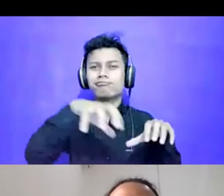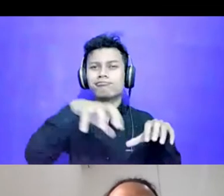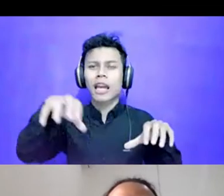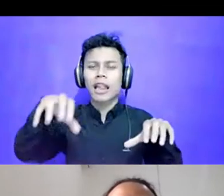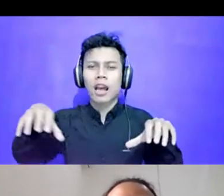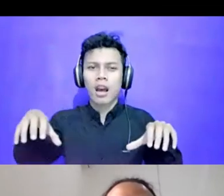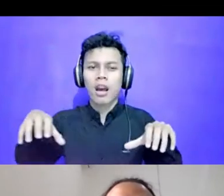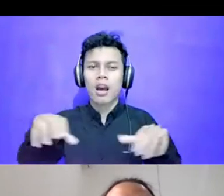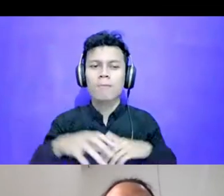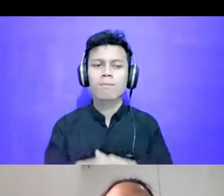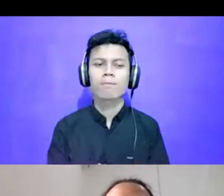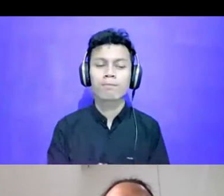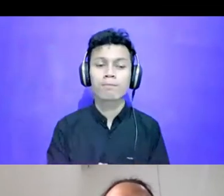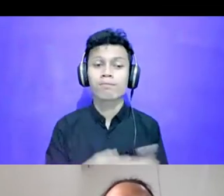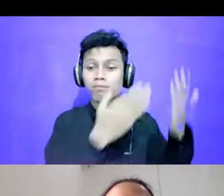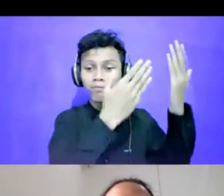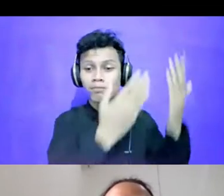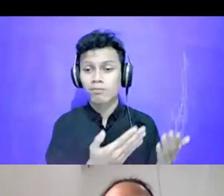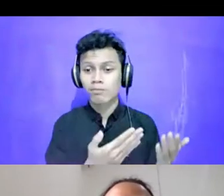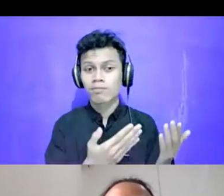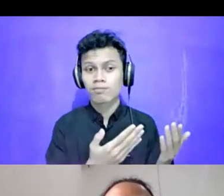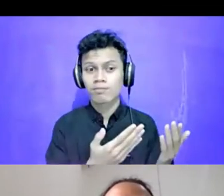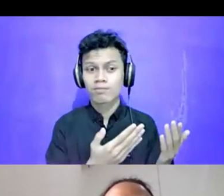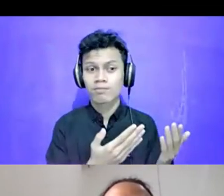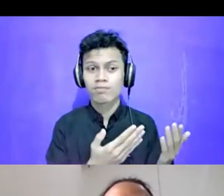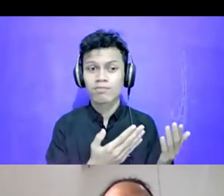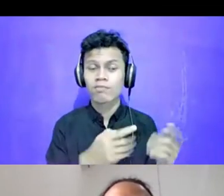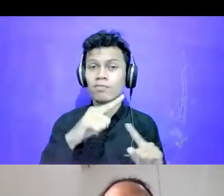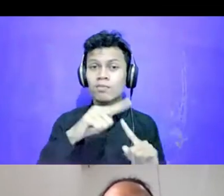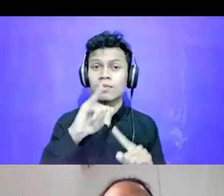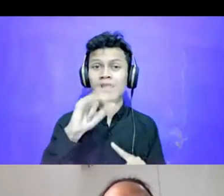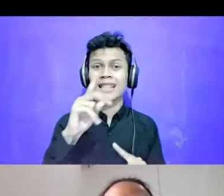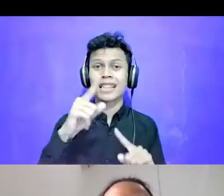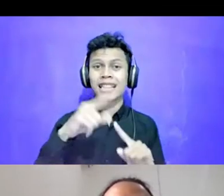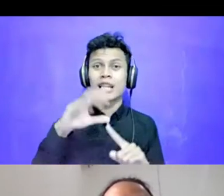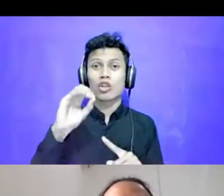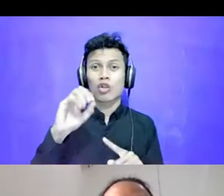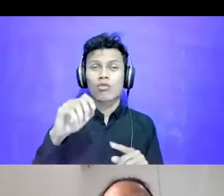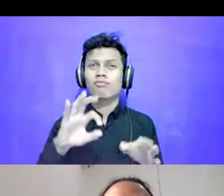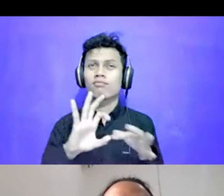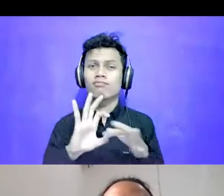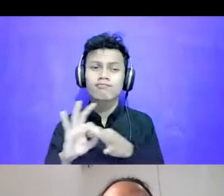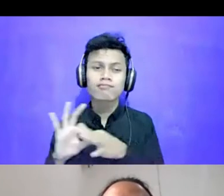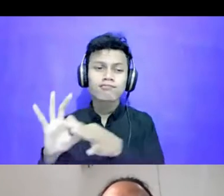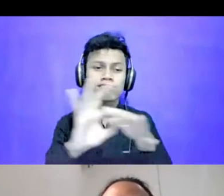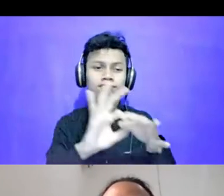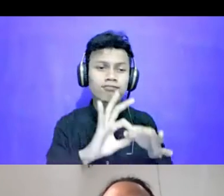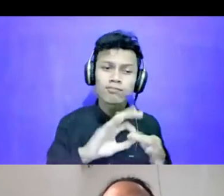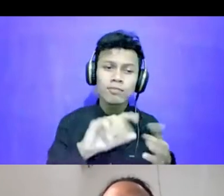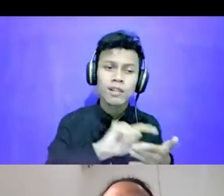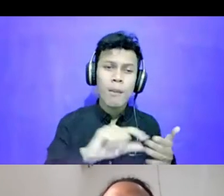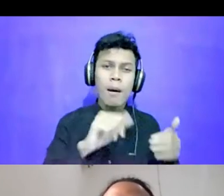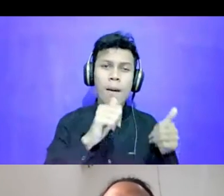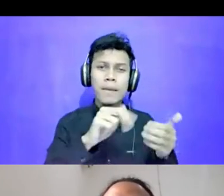Terus Ini Yang Dilakukan Oleh Tirta Waktu Itu Bikin Kolaborasi Nama Baik Kampus Soal Kasus